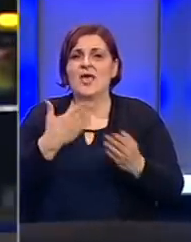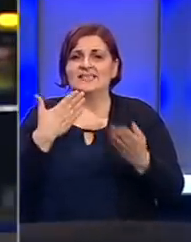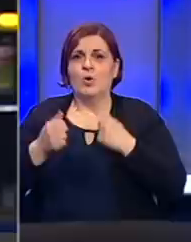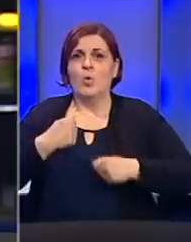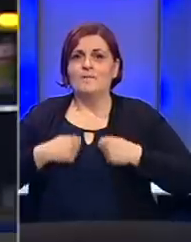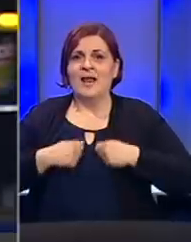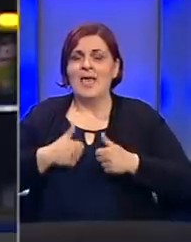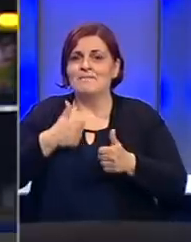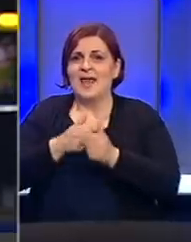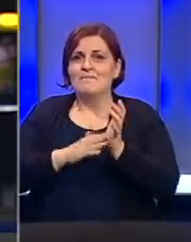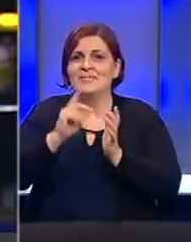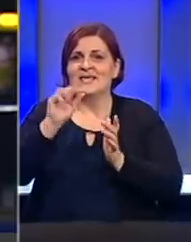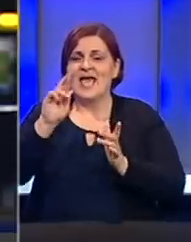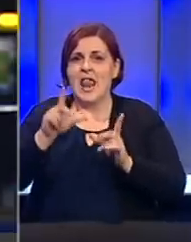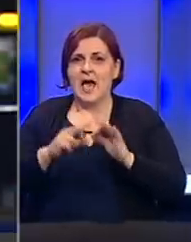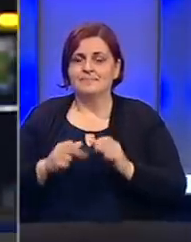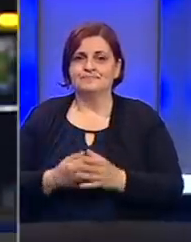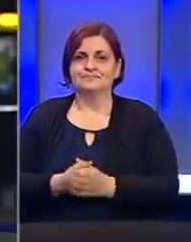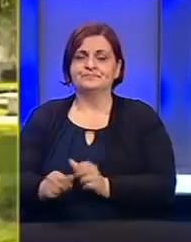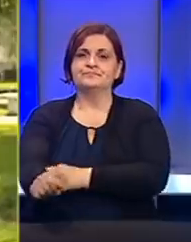zasjedao u Banjeluci pratila je Mirela Savić.